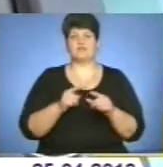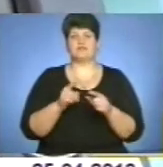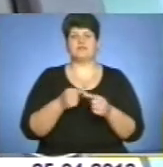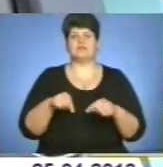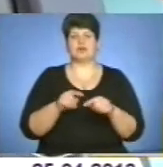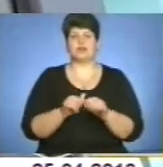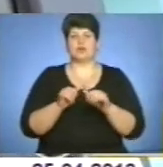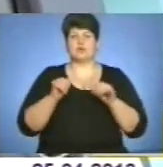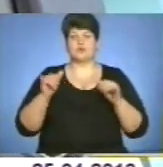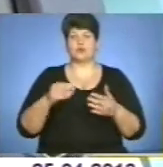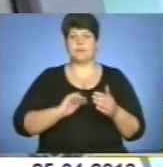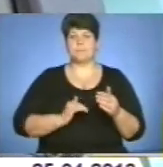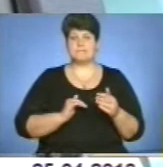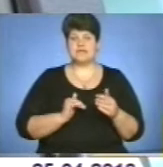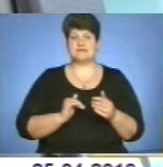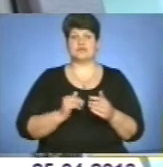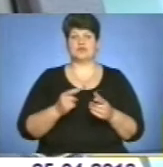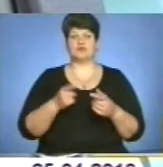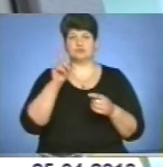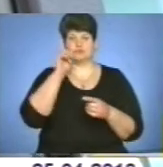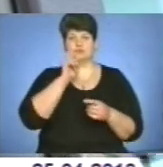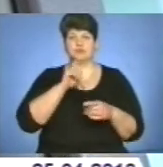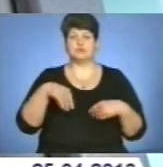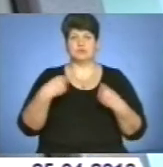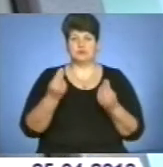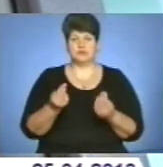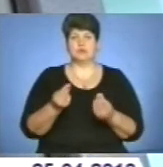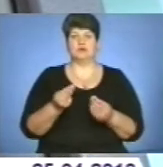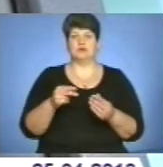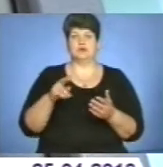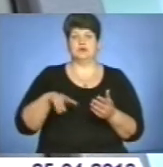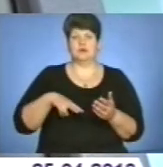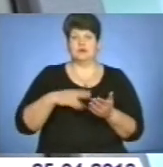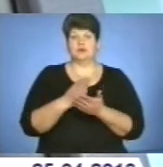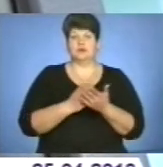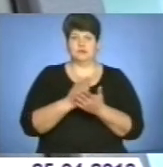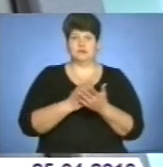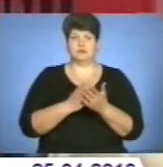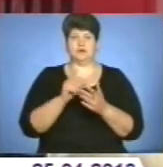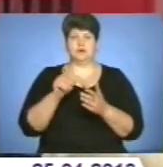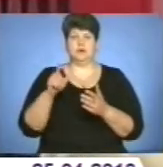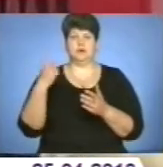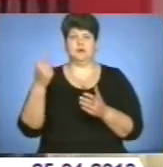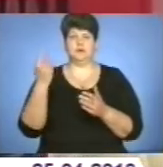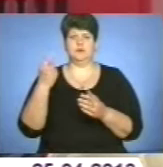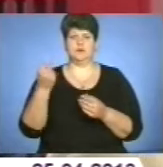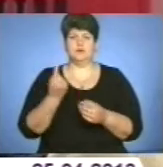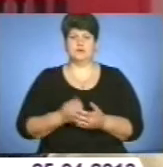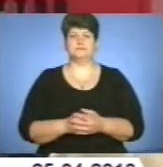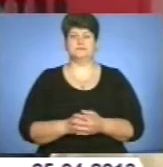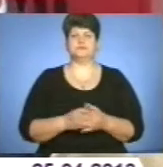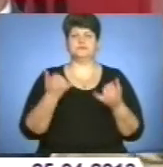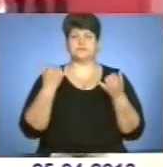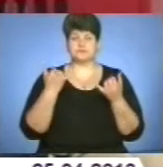створення системи комфортного та якісного надання адміністративних послуг жителям області. Сьогодні міська рада